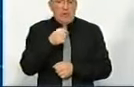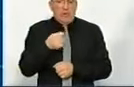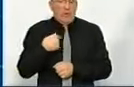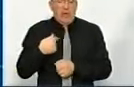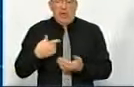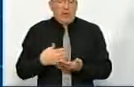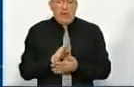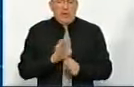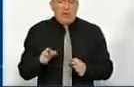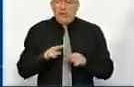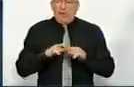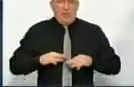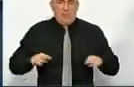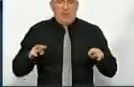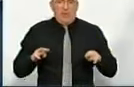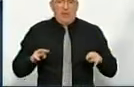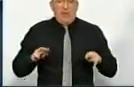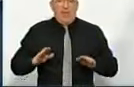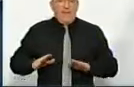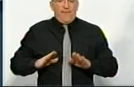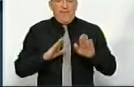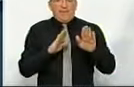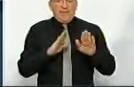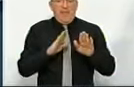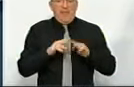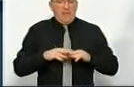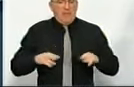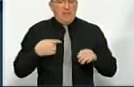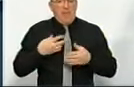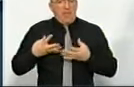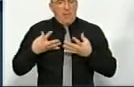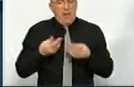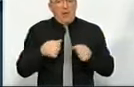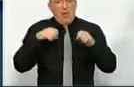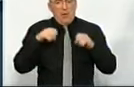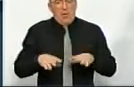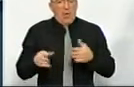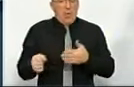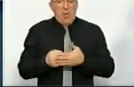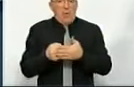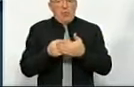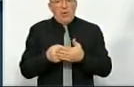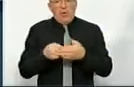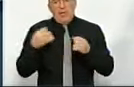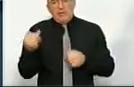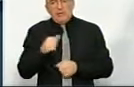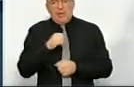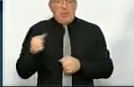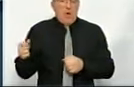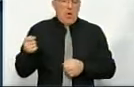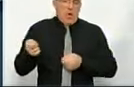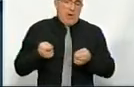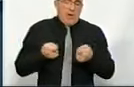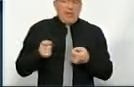я не політик, не міністр, не віце-прем'єр-міністр. Але я впливаю на рішення, коли лоб'юю інтереси місцевого самоврядування. Все